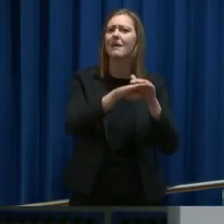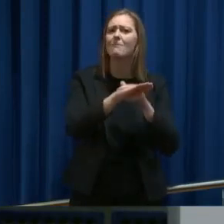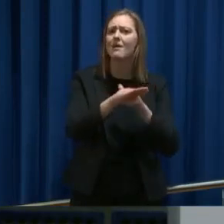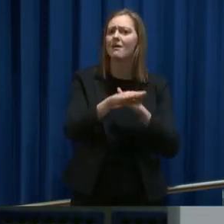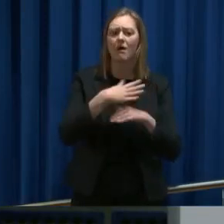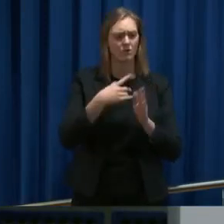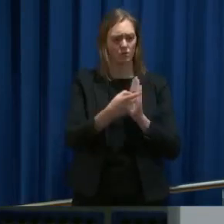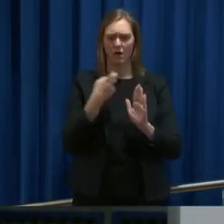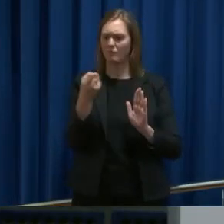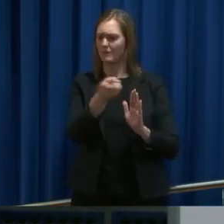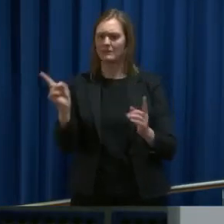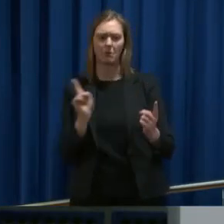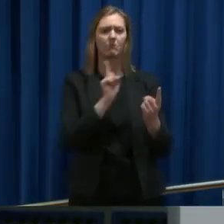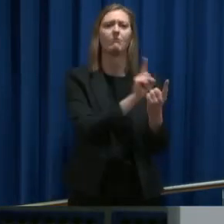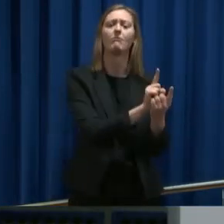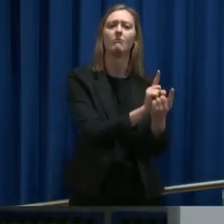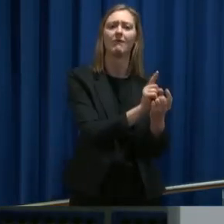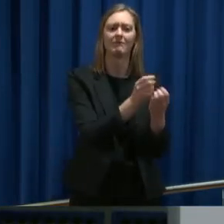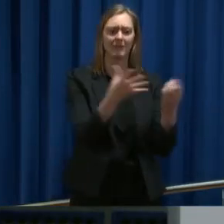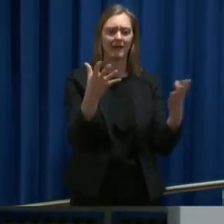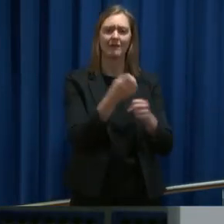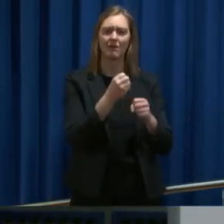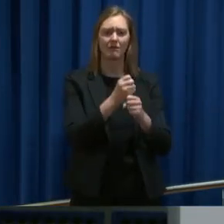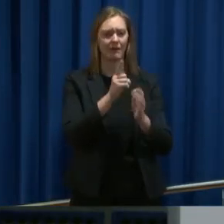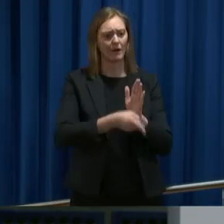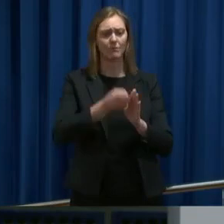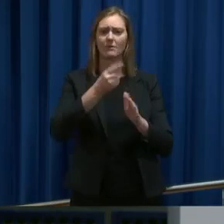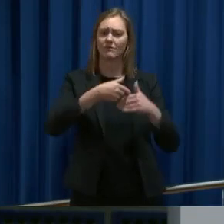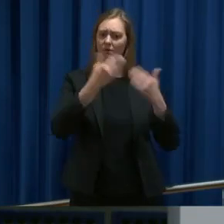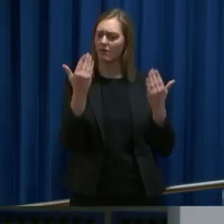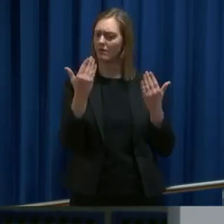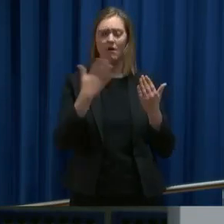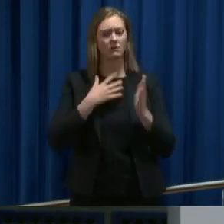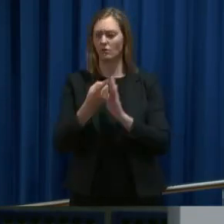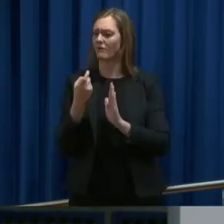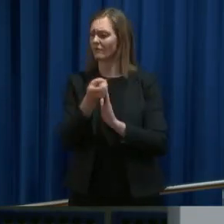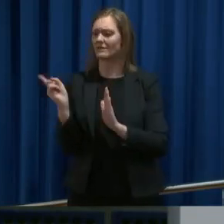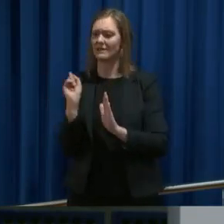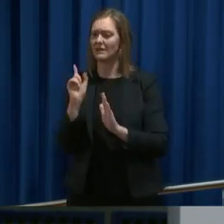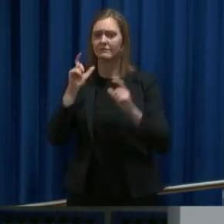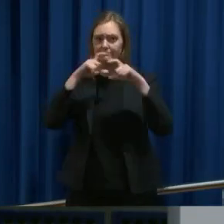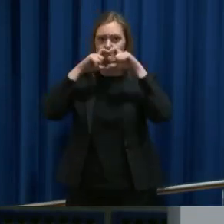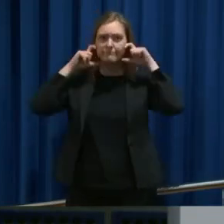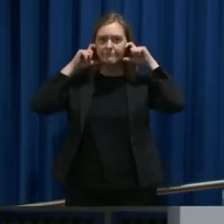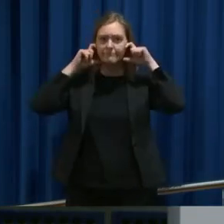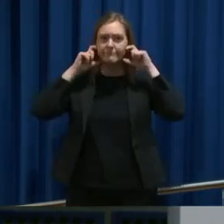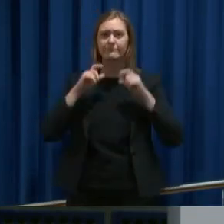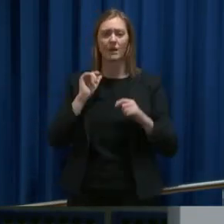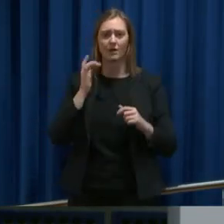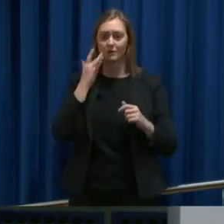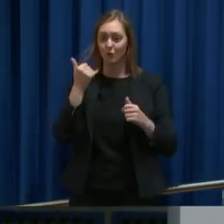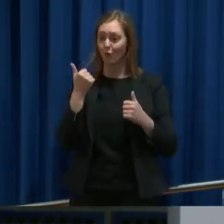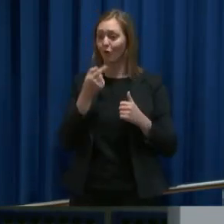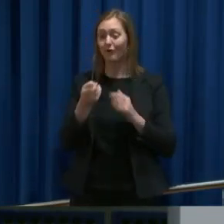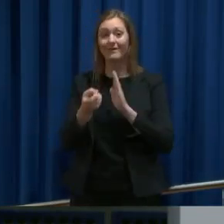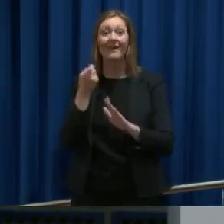noen krav om at de som kommer inn flere ganger om dagen, kanskje, skal gå med for eksempel munnbind. Når kommer det slike